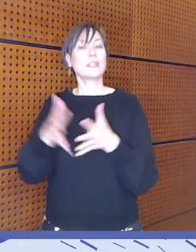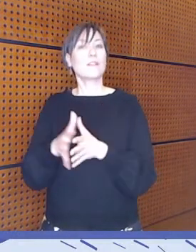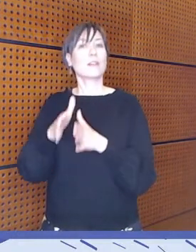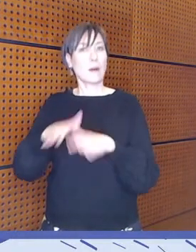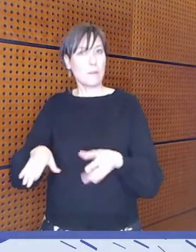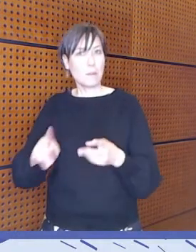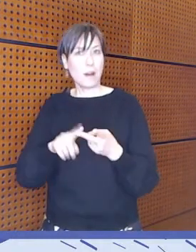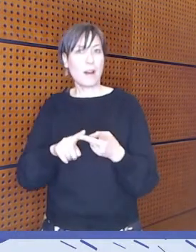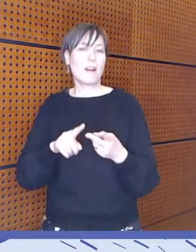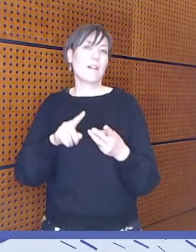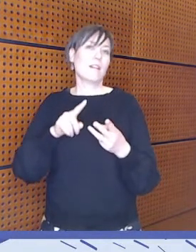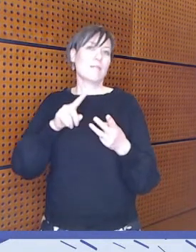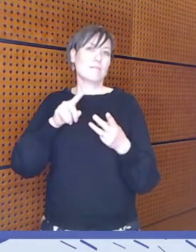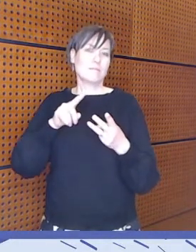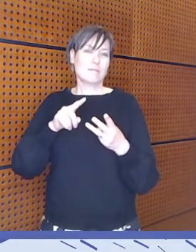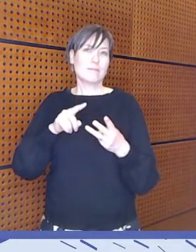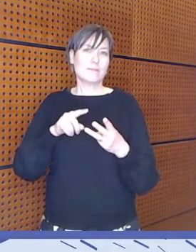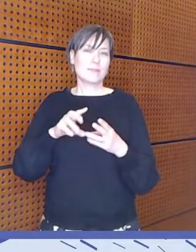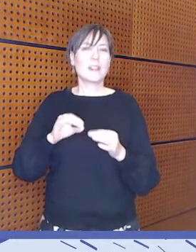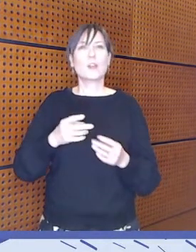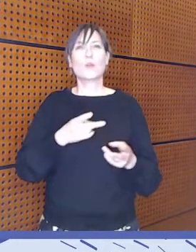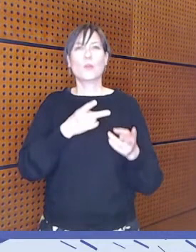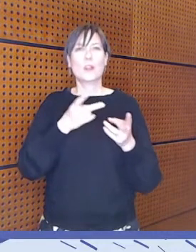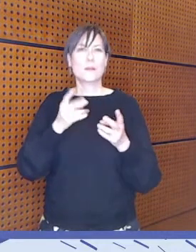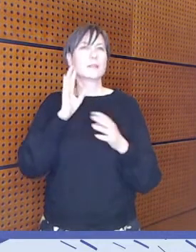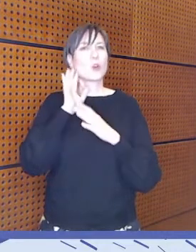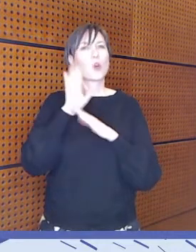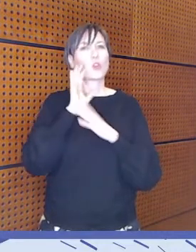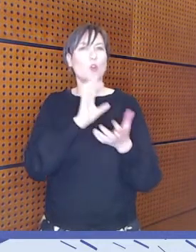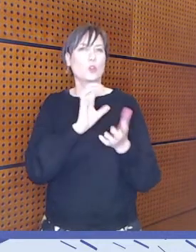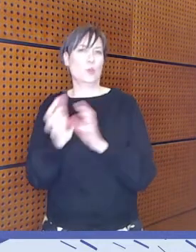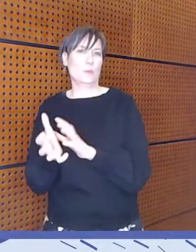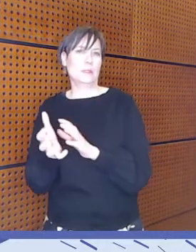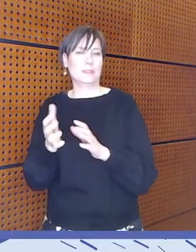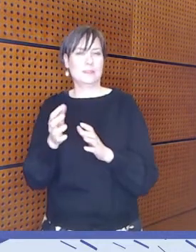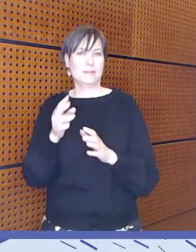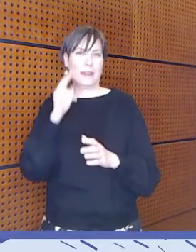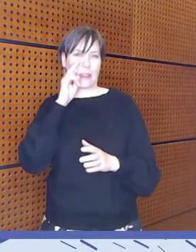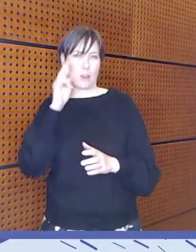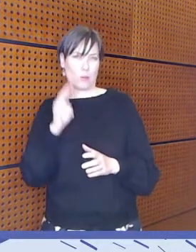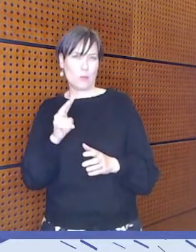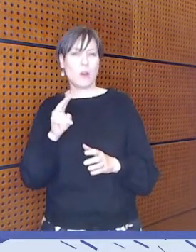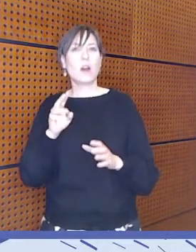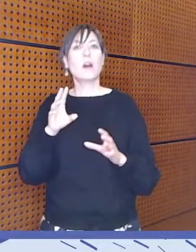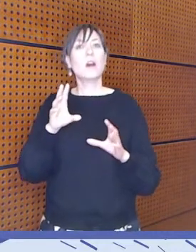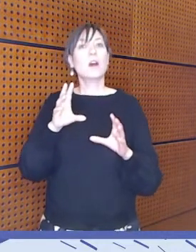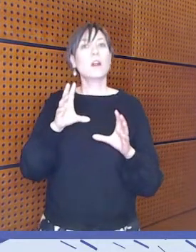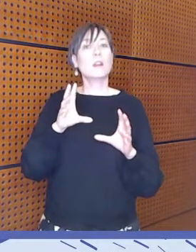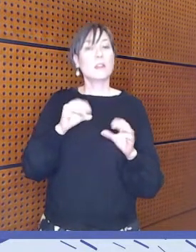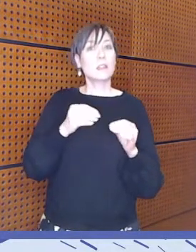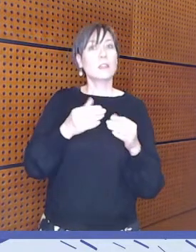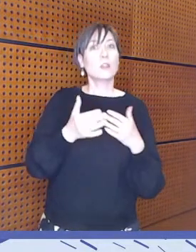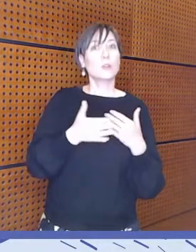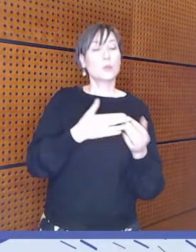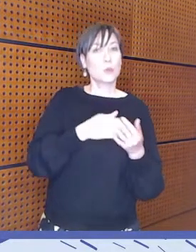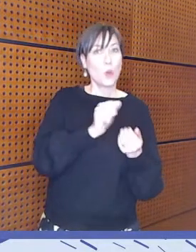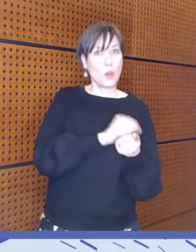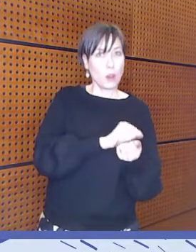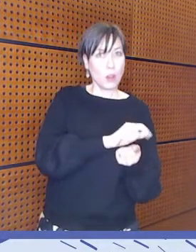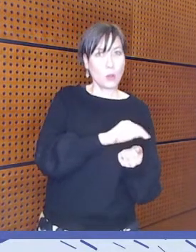Niin jos yleisellä tasalla miettii tällaista kotoutumisnäkökulmaa, niin tosi monet työkalut myös palvelevat ihmisiä, joilla on esimerkiksi